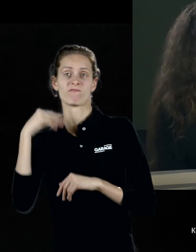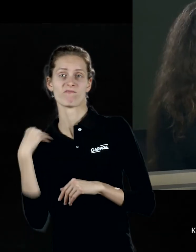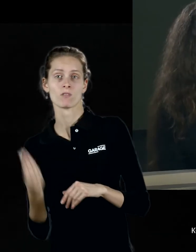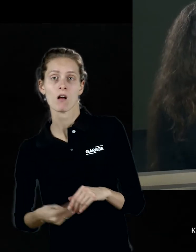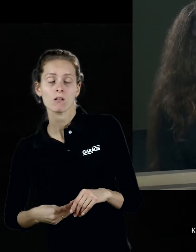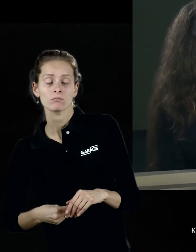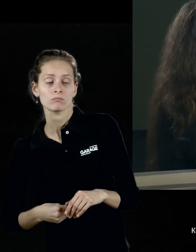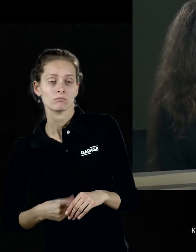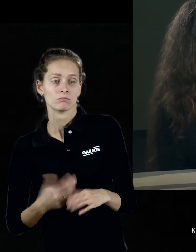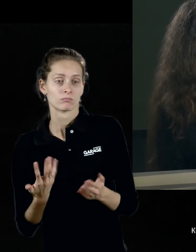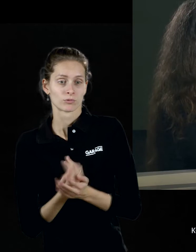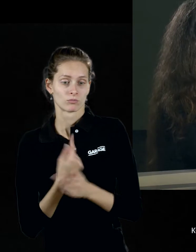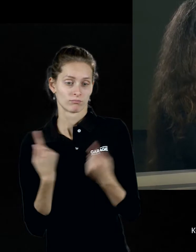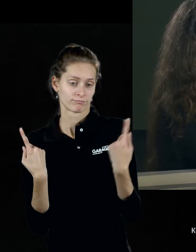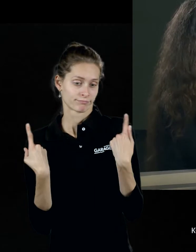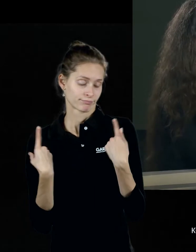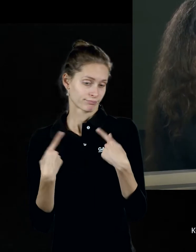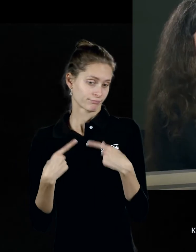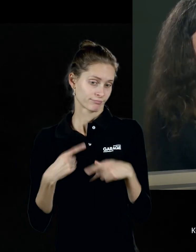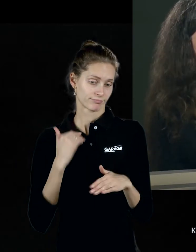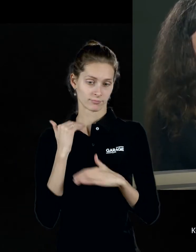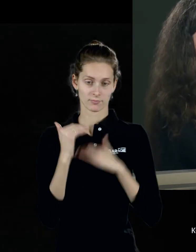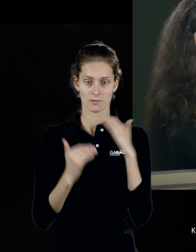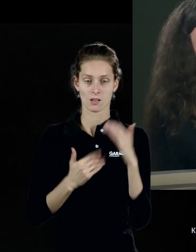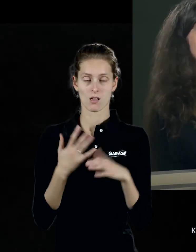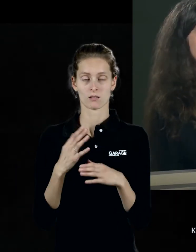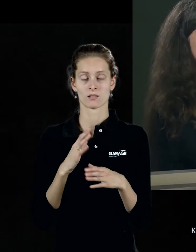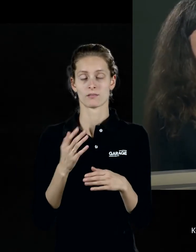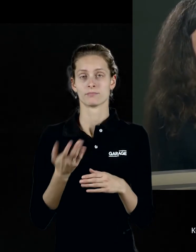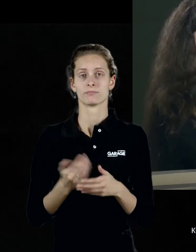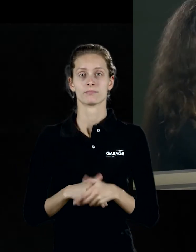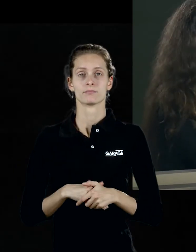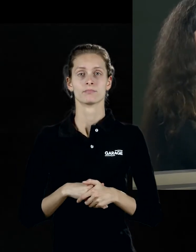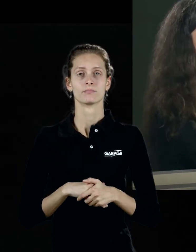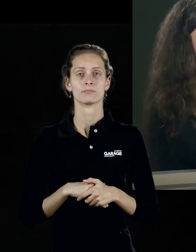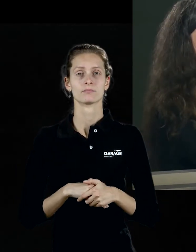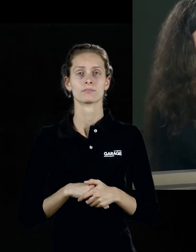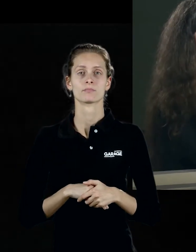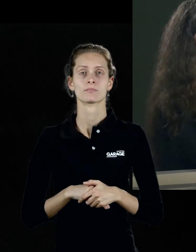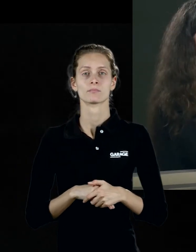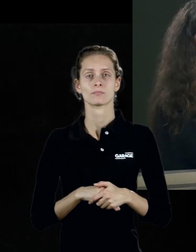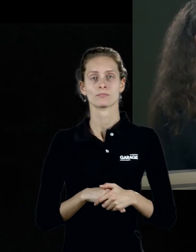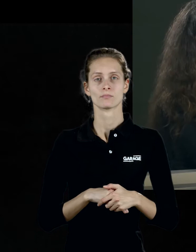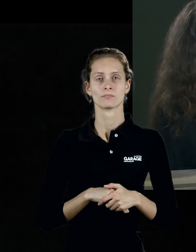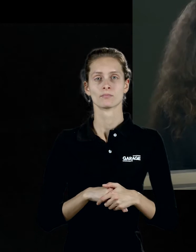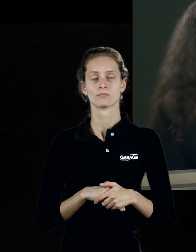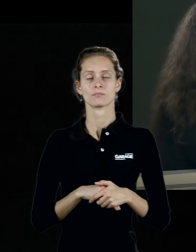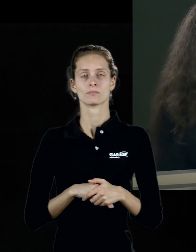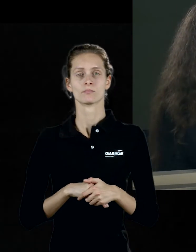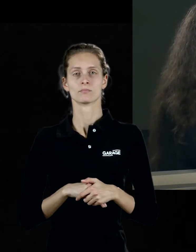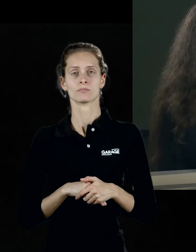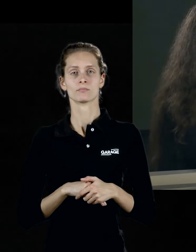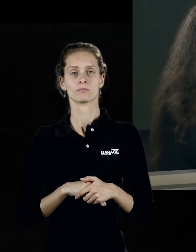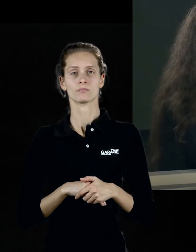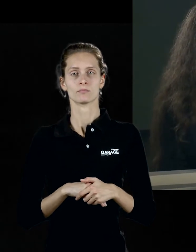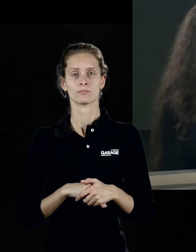революция, бунт вот этих самых арок, которые не хотят выстраиваться, как полагается, виадуко выстраиваться в прямой путь, которые таким занятным